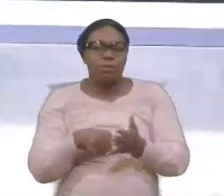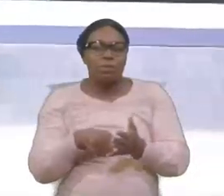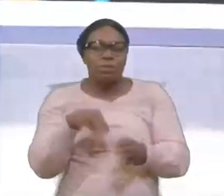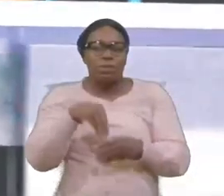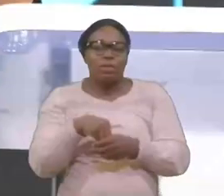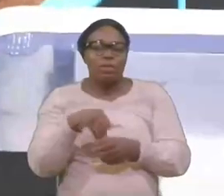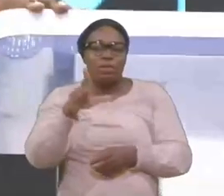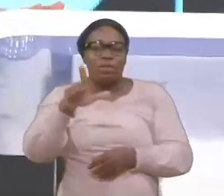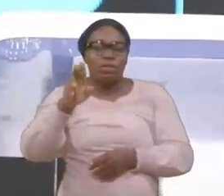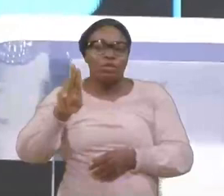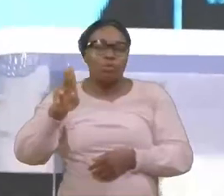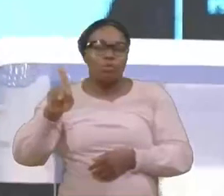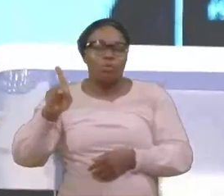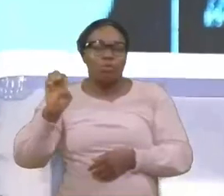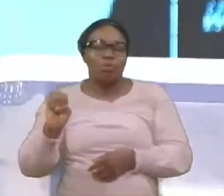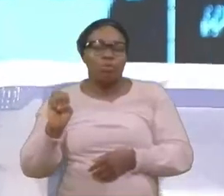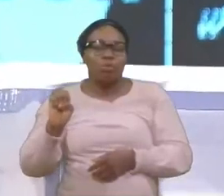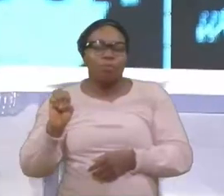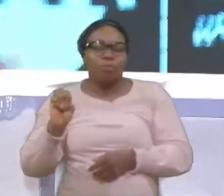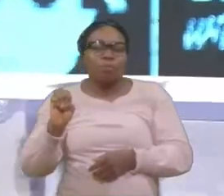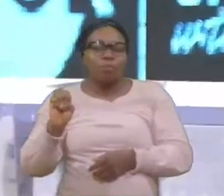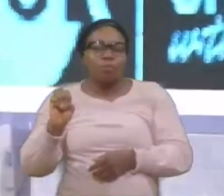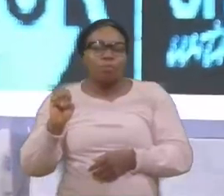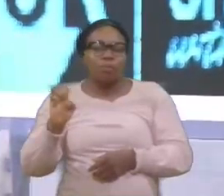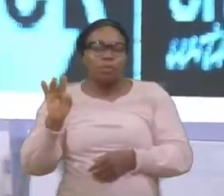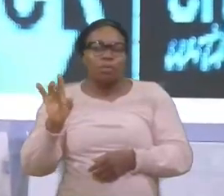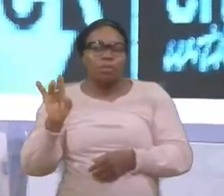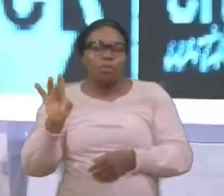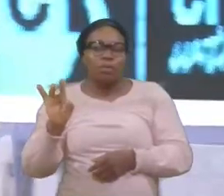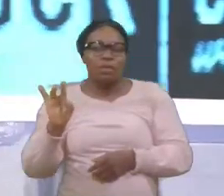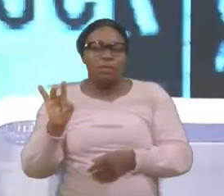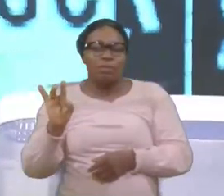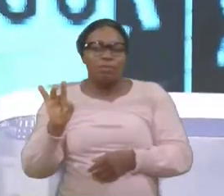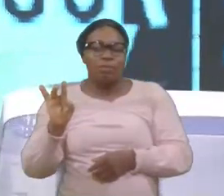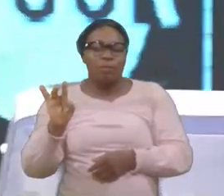15 verset 7